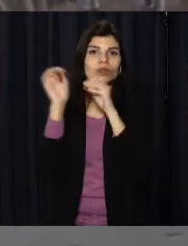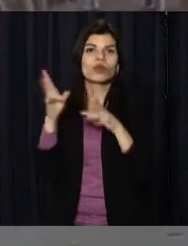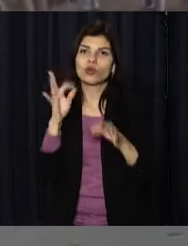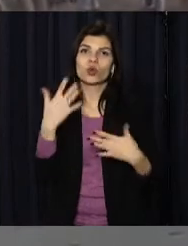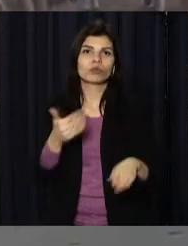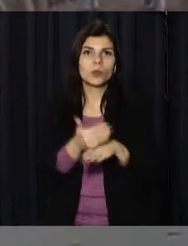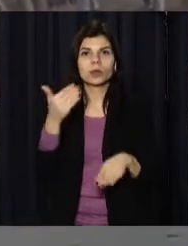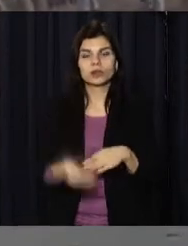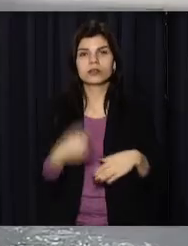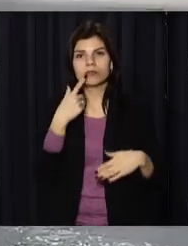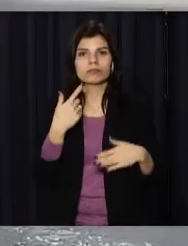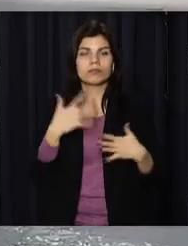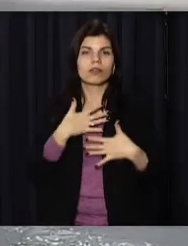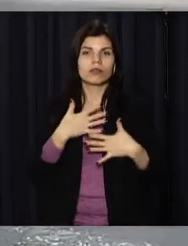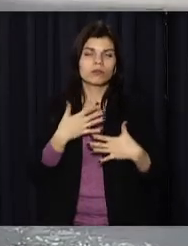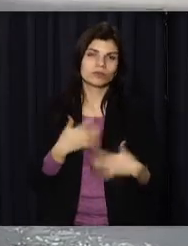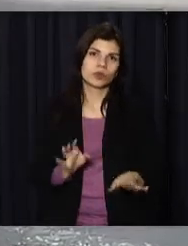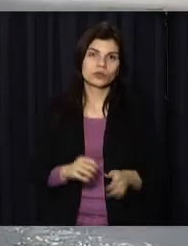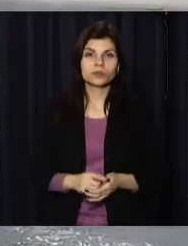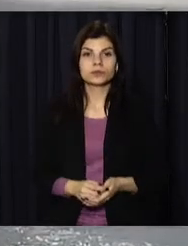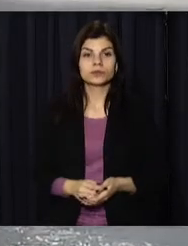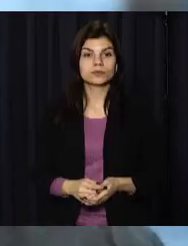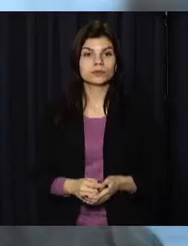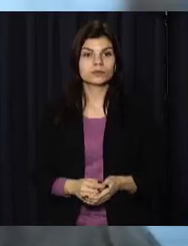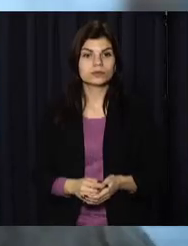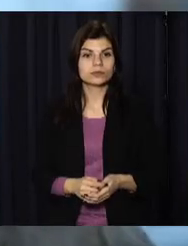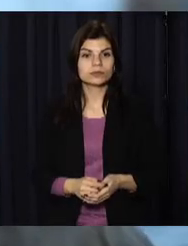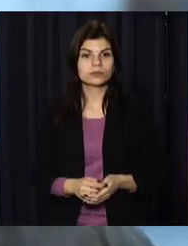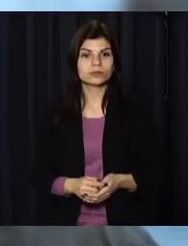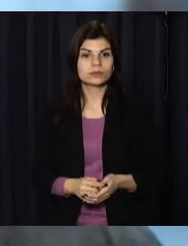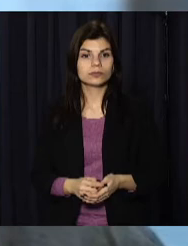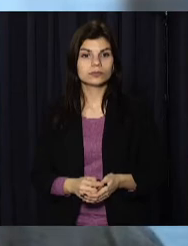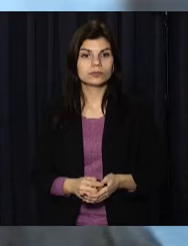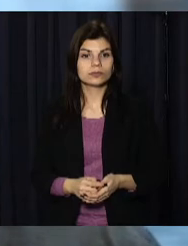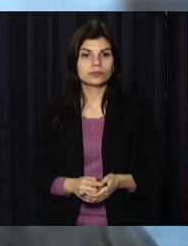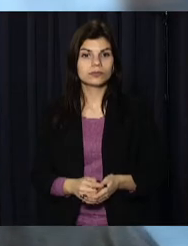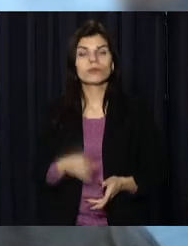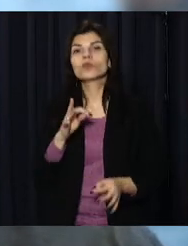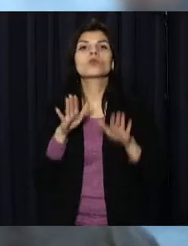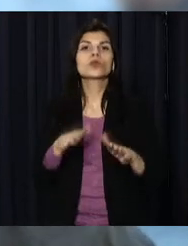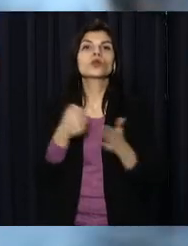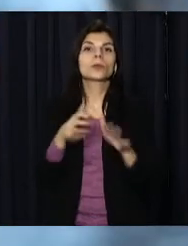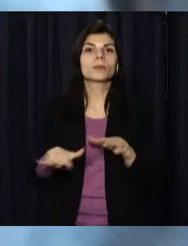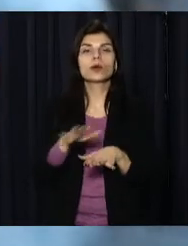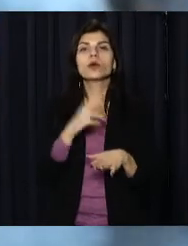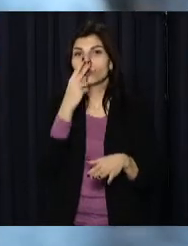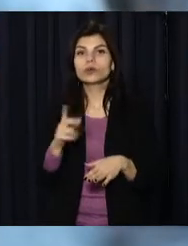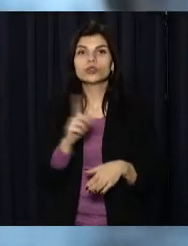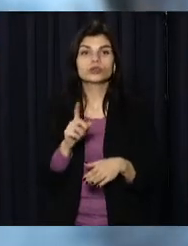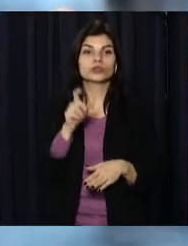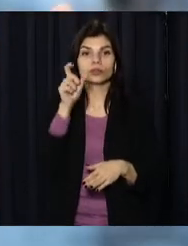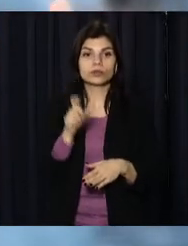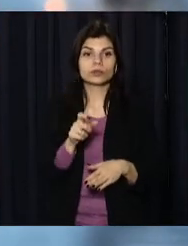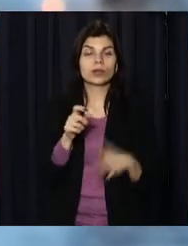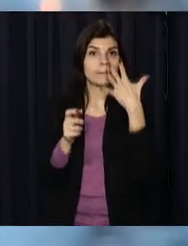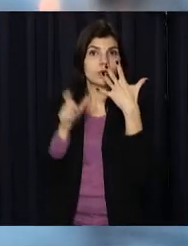катером та передали медикам. Проте вже було запізно. У прибуттю до місця події було встановлено, що у воді знаходиться п'ять осіб. З них